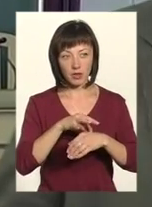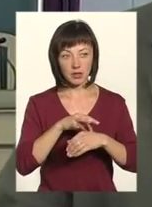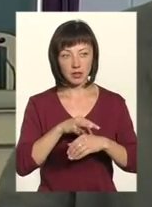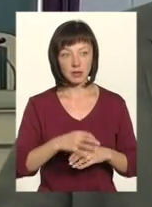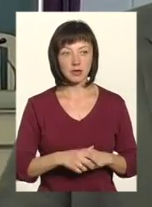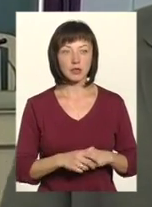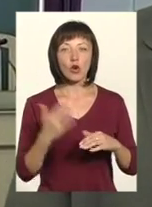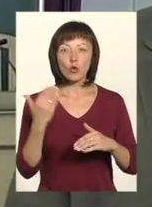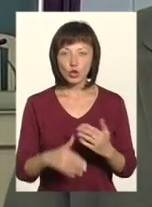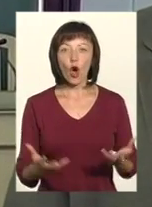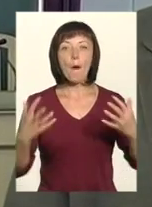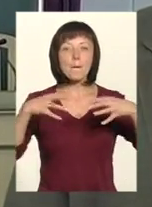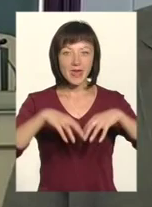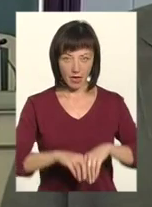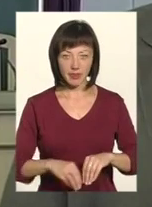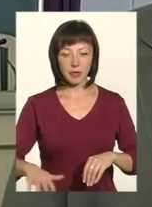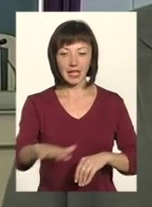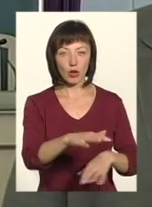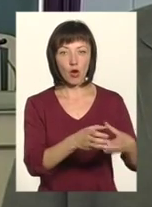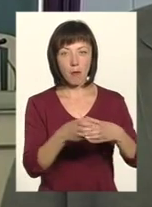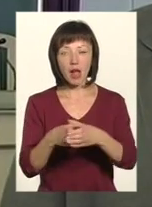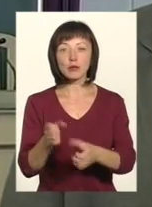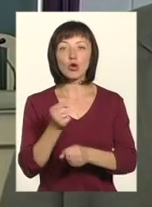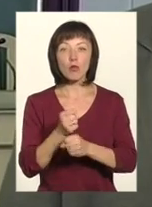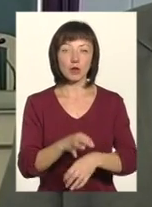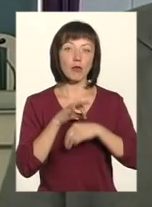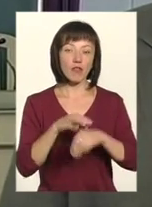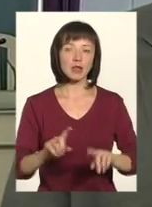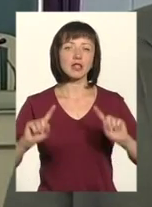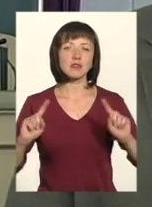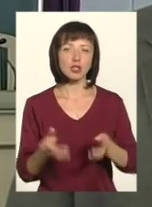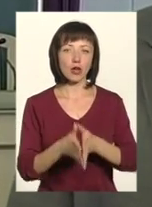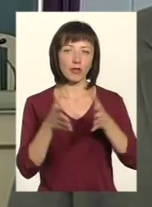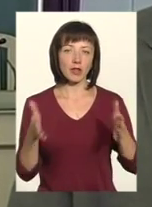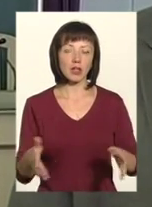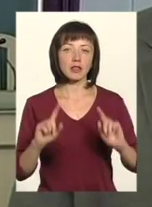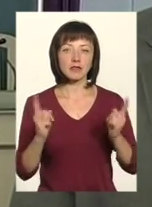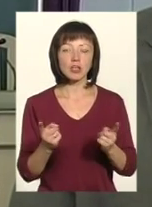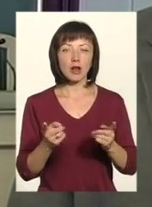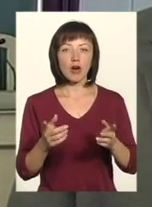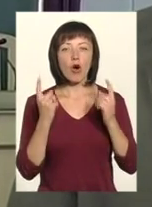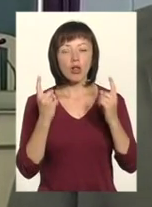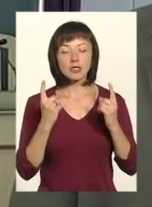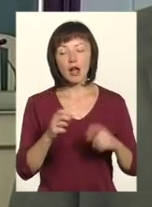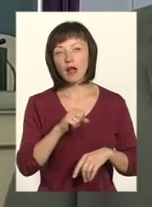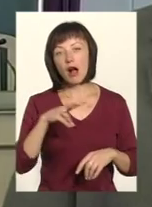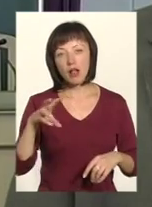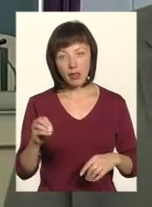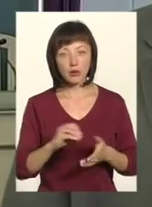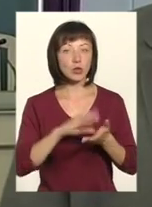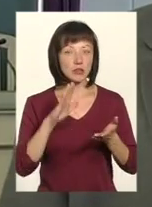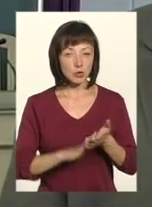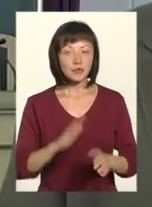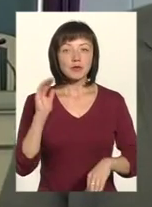казати, вже об'єднаними територіальними громадами. Робота проведена надзвичайно велика, надзвичайно колосальна, але констатуємо